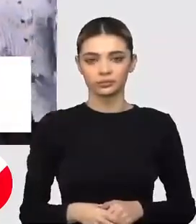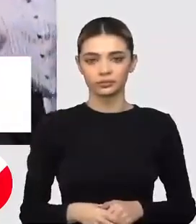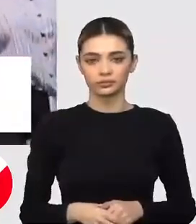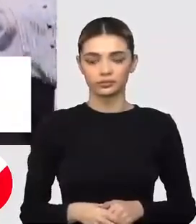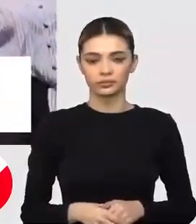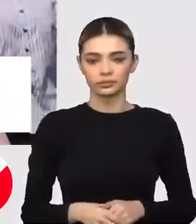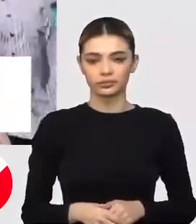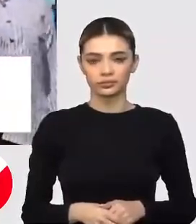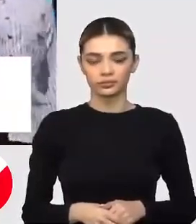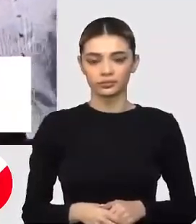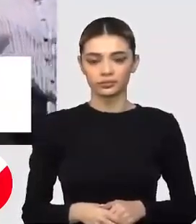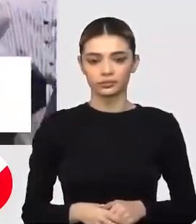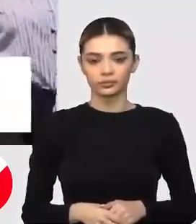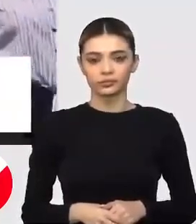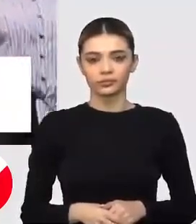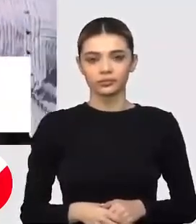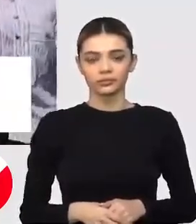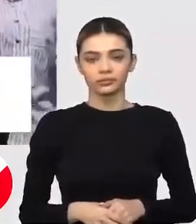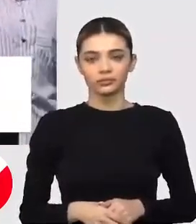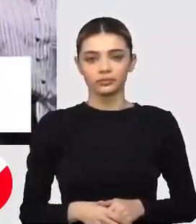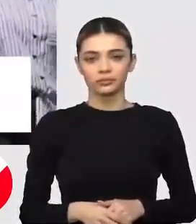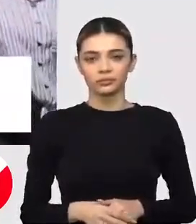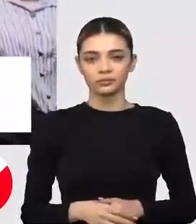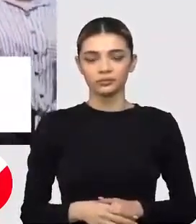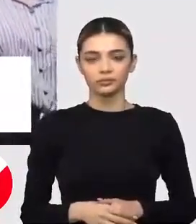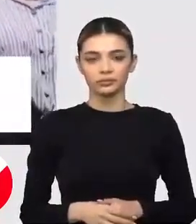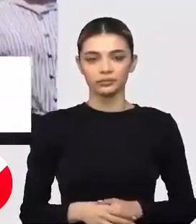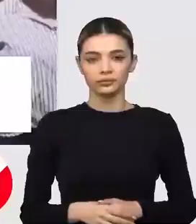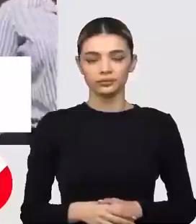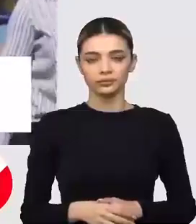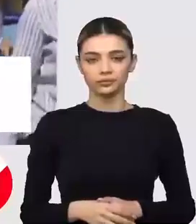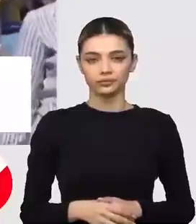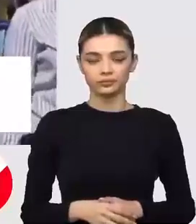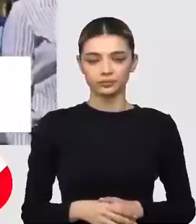Să vă mulțumesc vizionare.